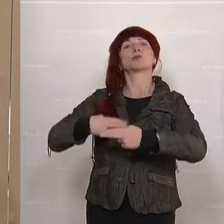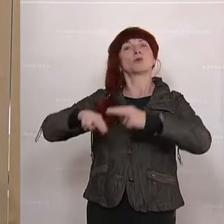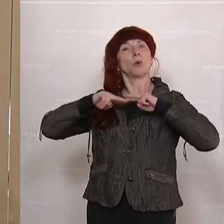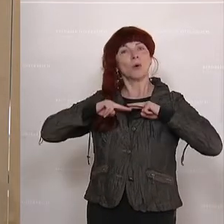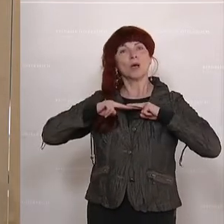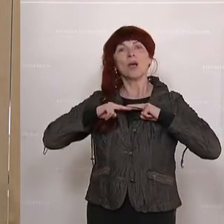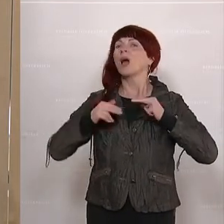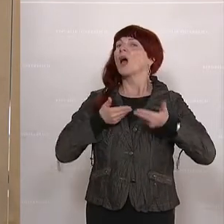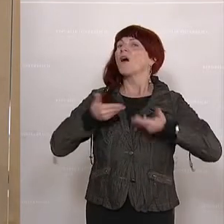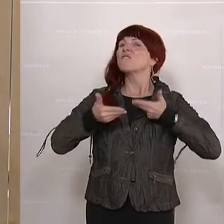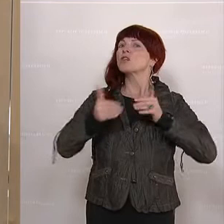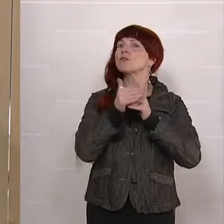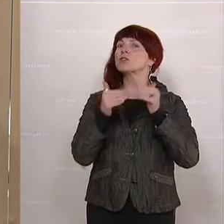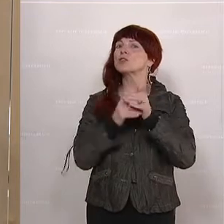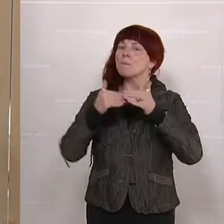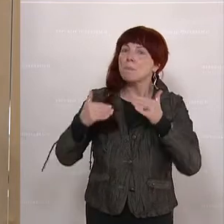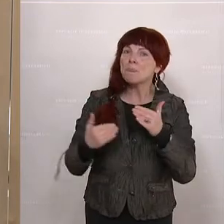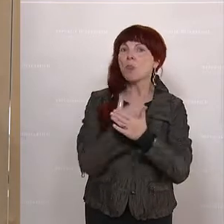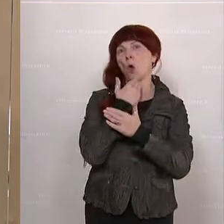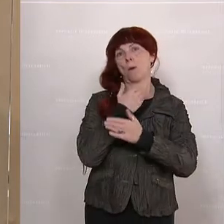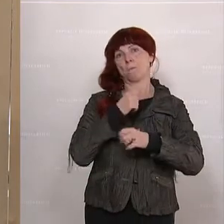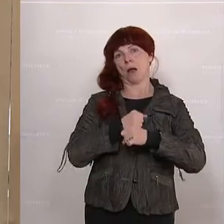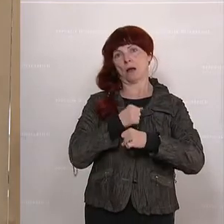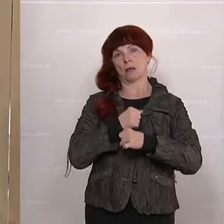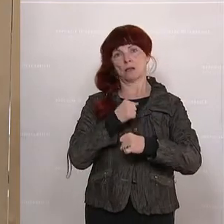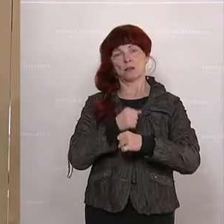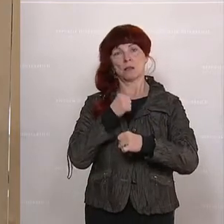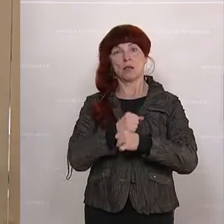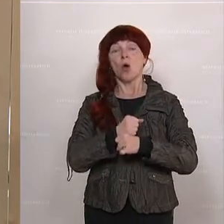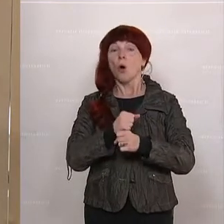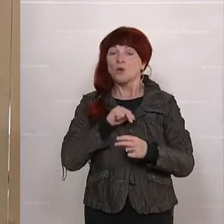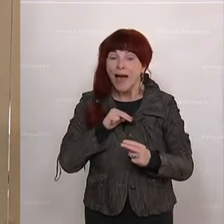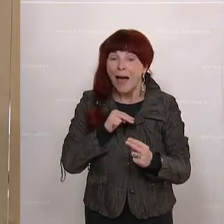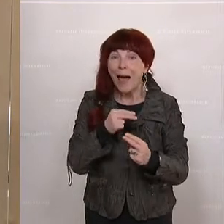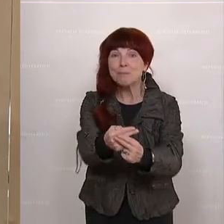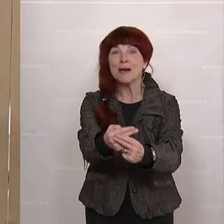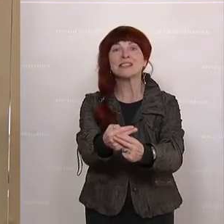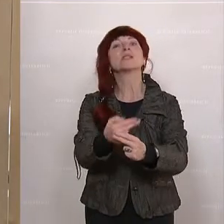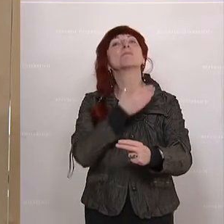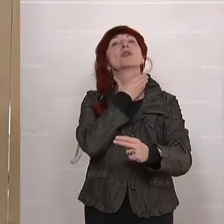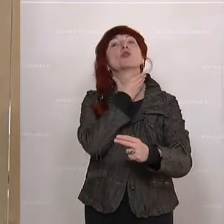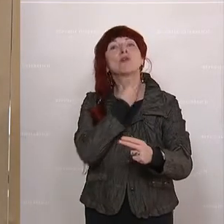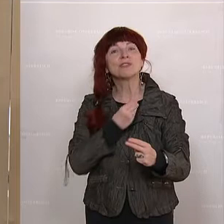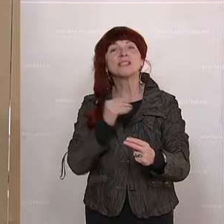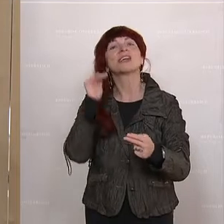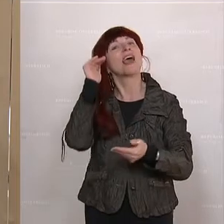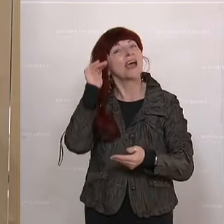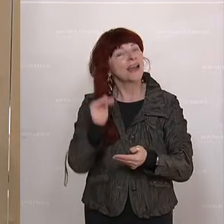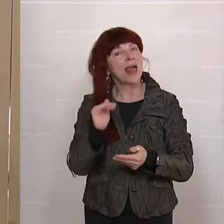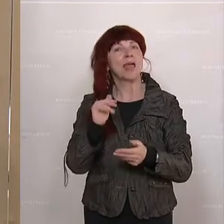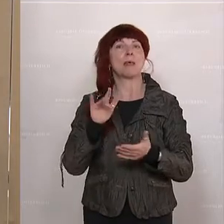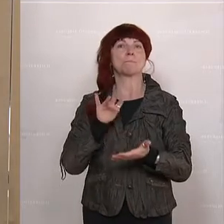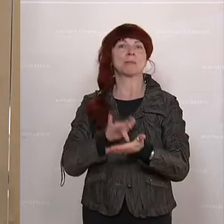Wirtschaftssystem neu zu begreifen, und zwar orientiert an den Bedürfnissen der Klein- und Mittelbetriebe, aber auch wieder der